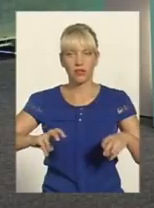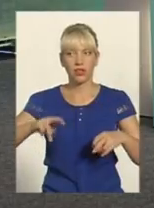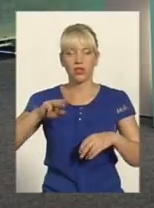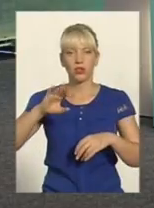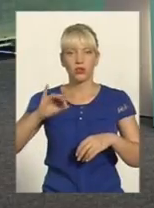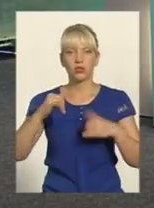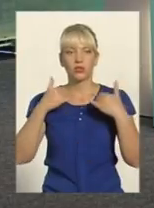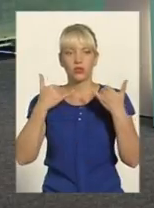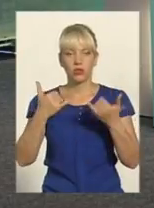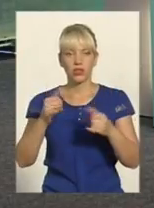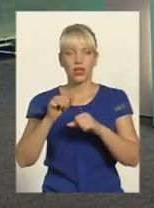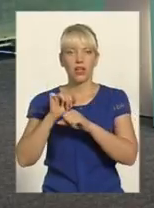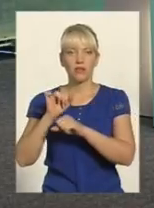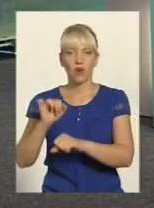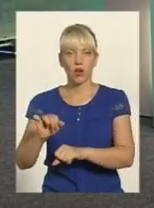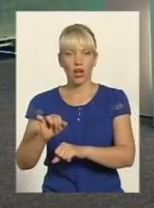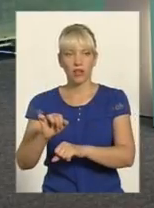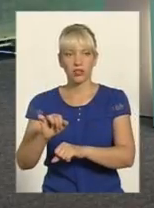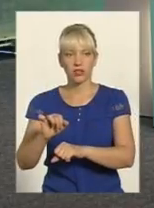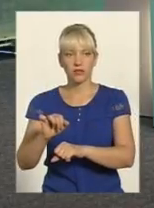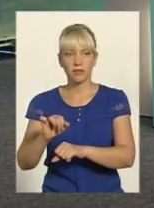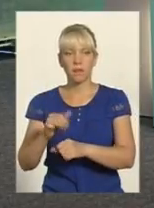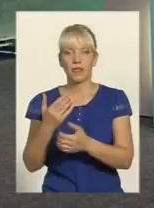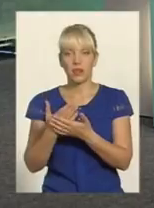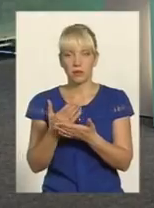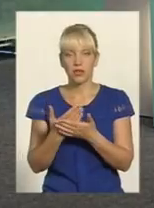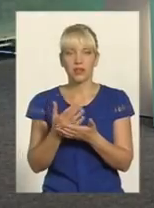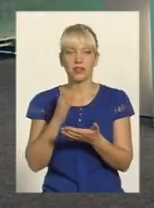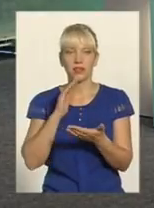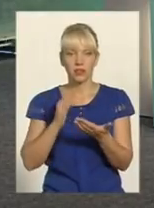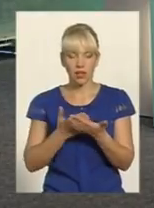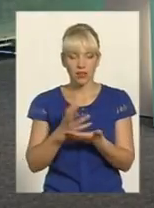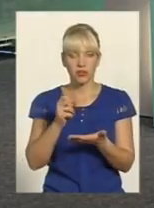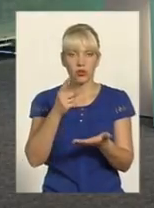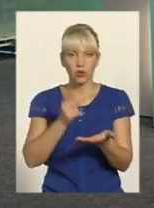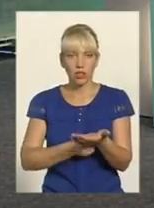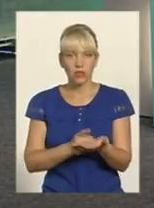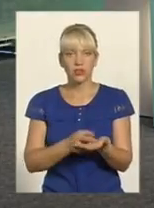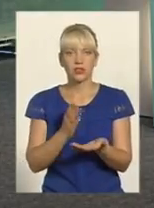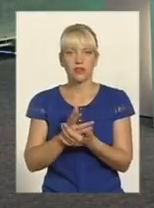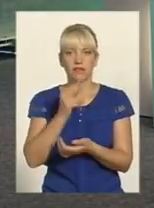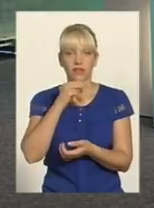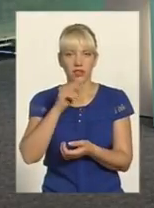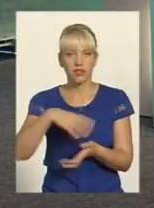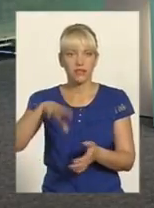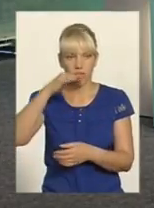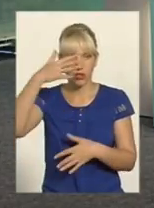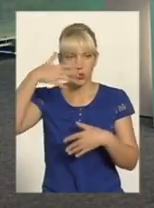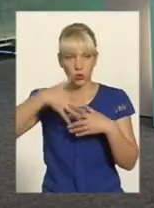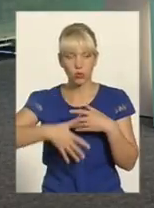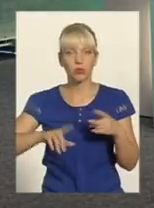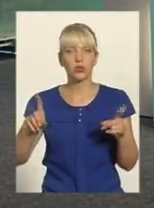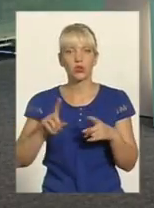адвокат Розслідування начебто проведено якісно, доказана вина, всі розуміють, що це